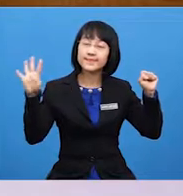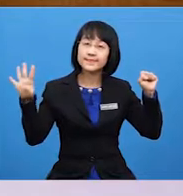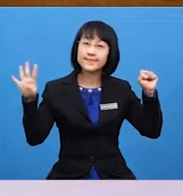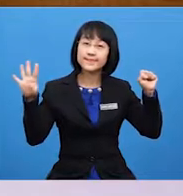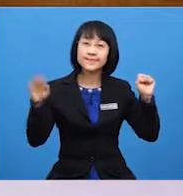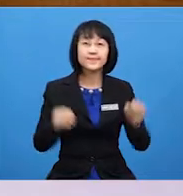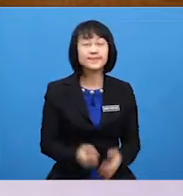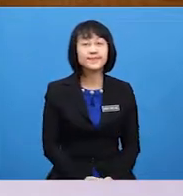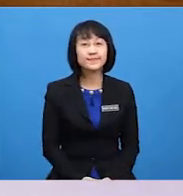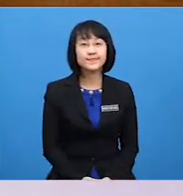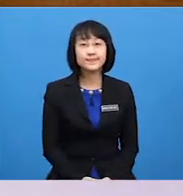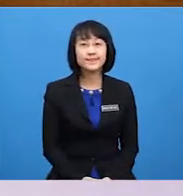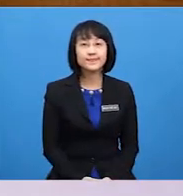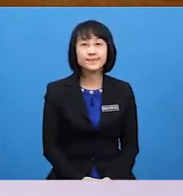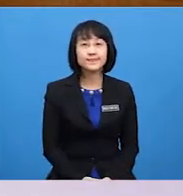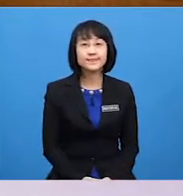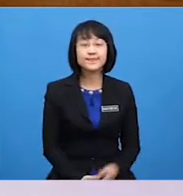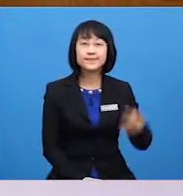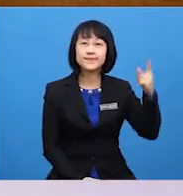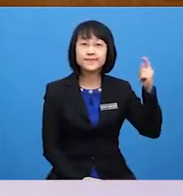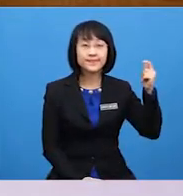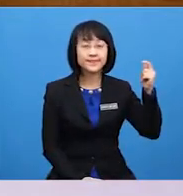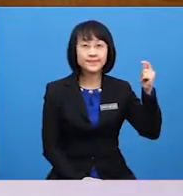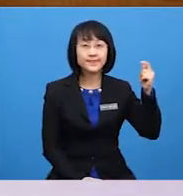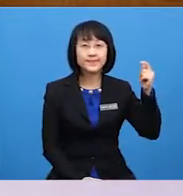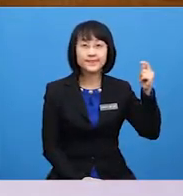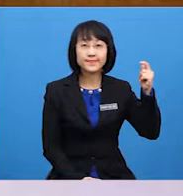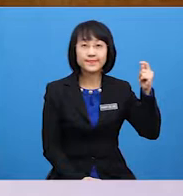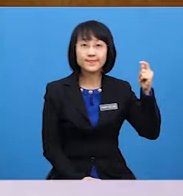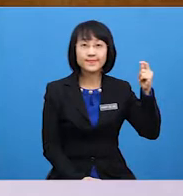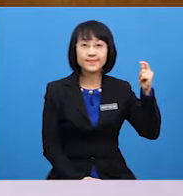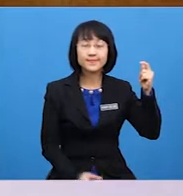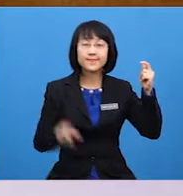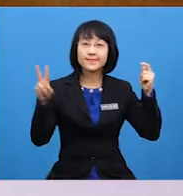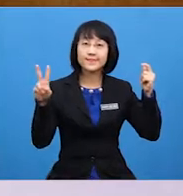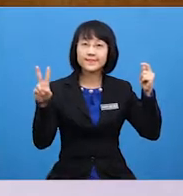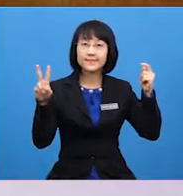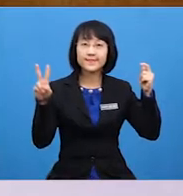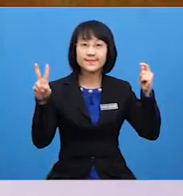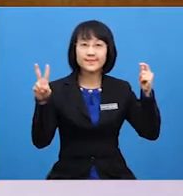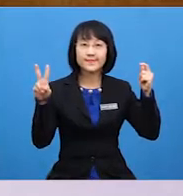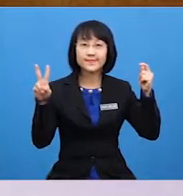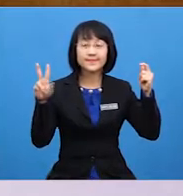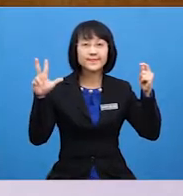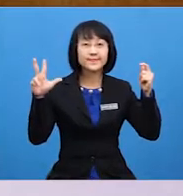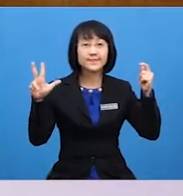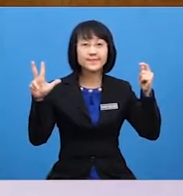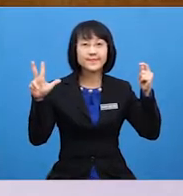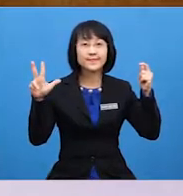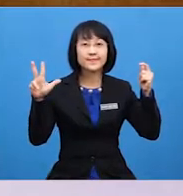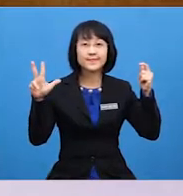Letter T is 2, 3,